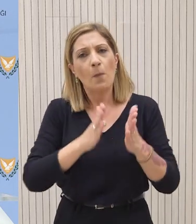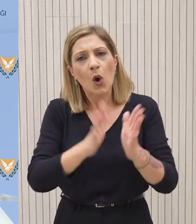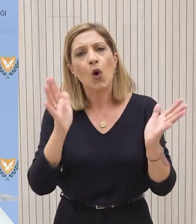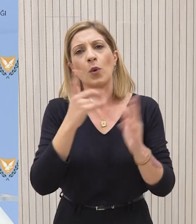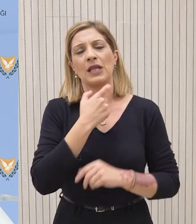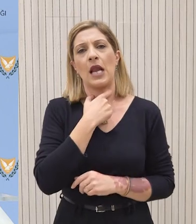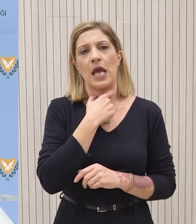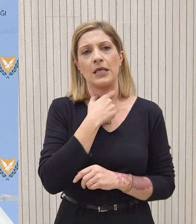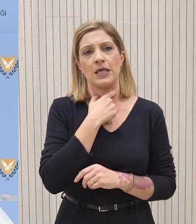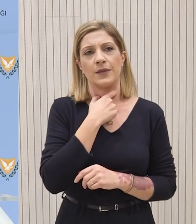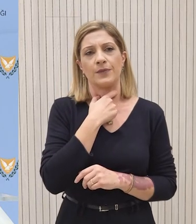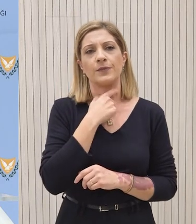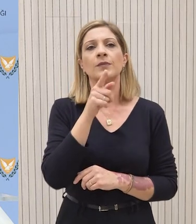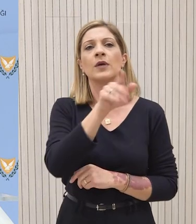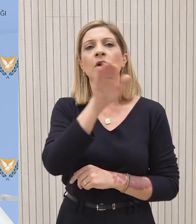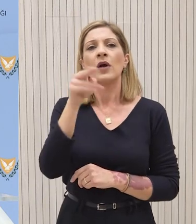διάβηματα.